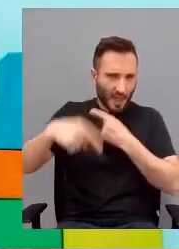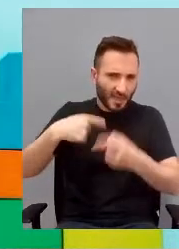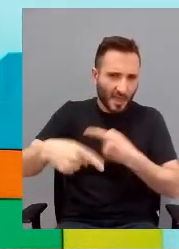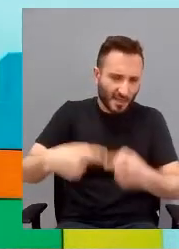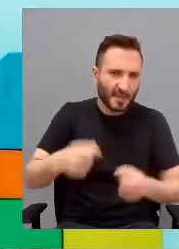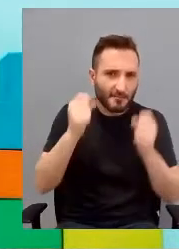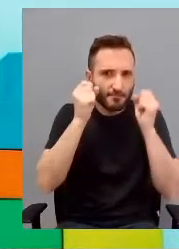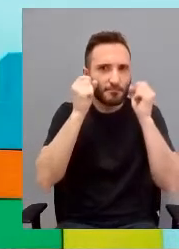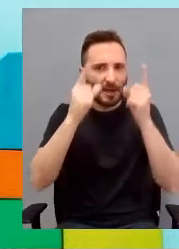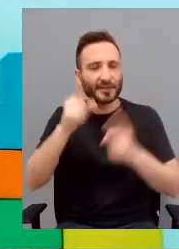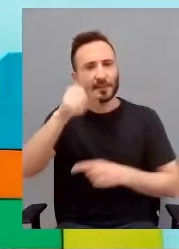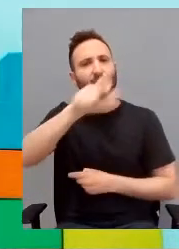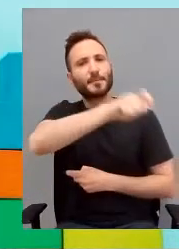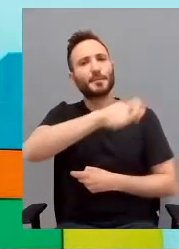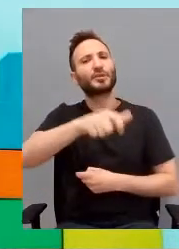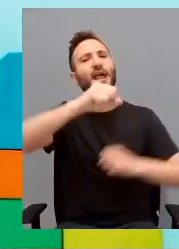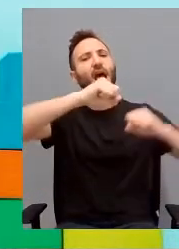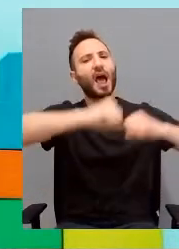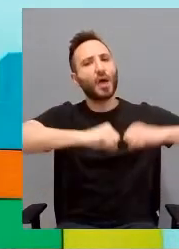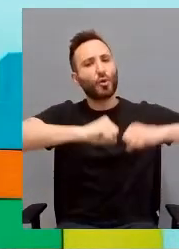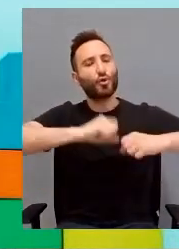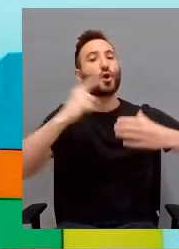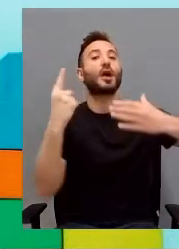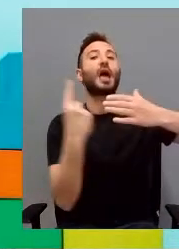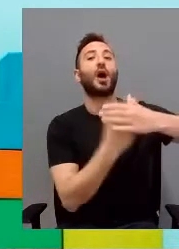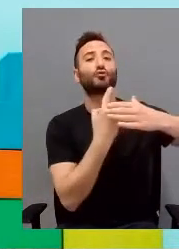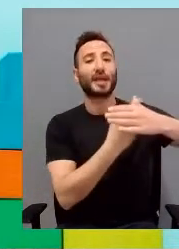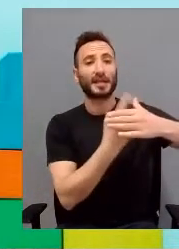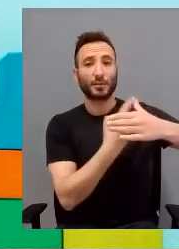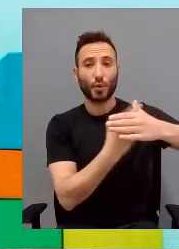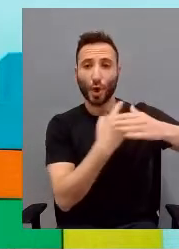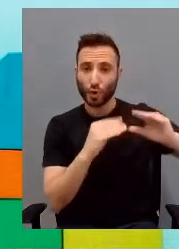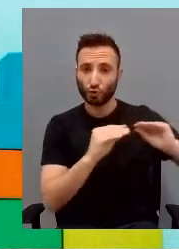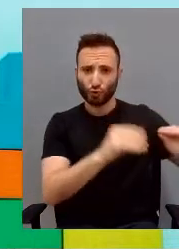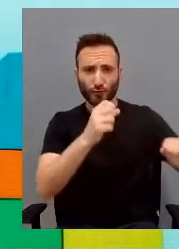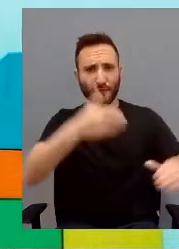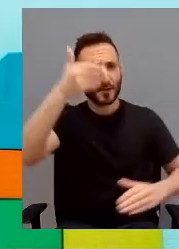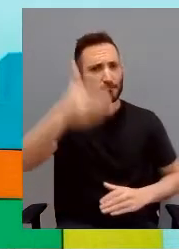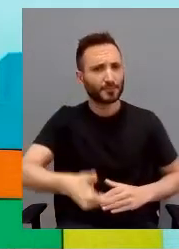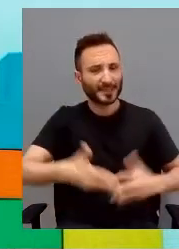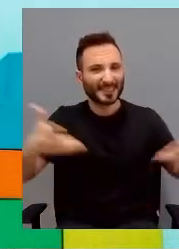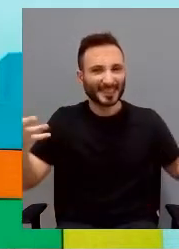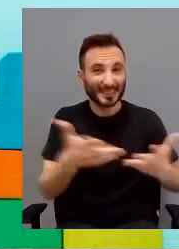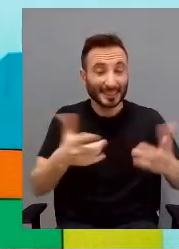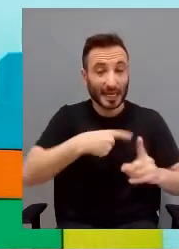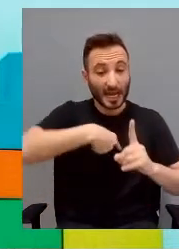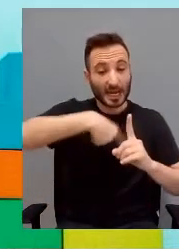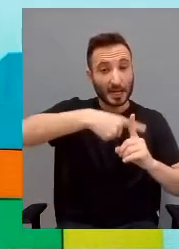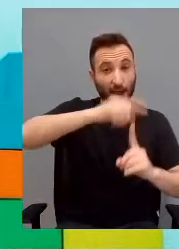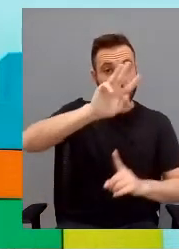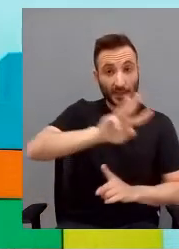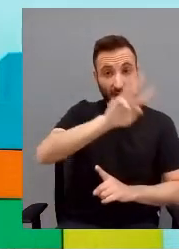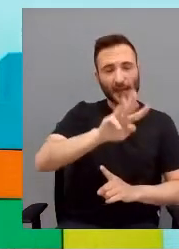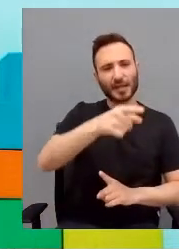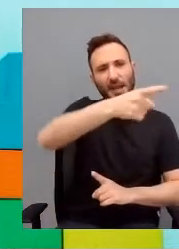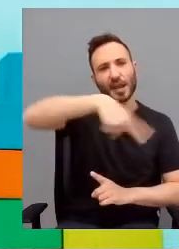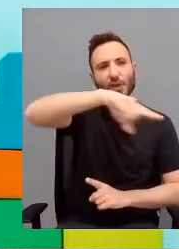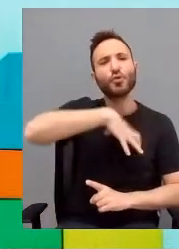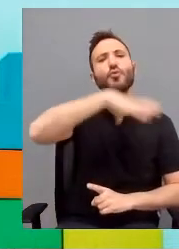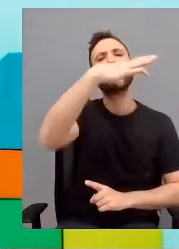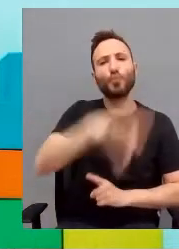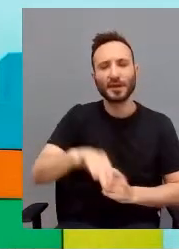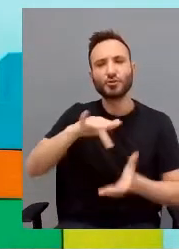persone adulte con un trastorno del rispetto del autismo marato, livello 3, possono affrontare le